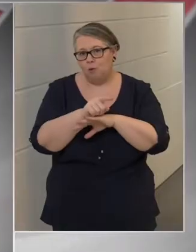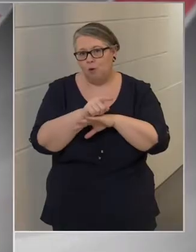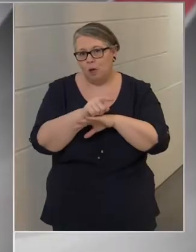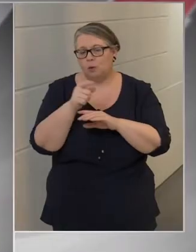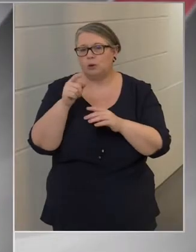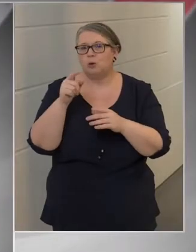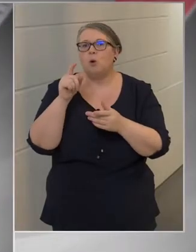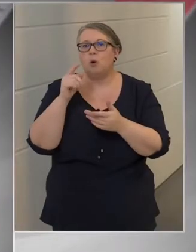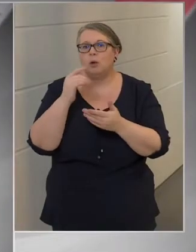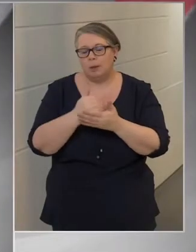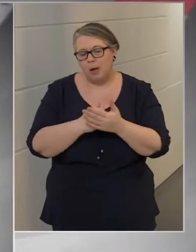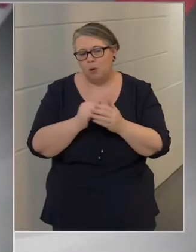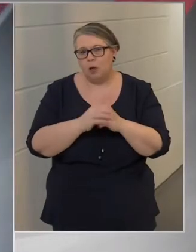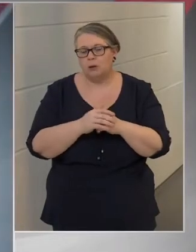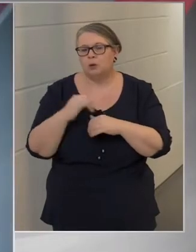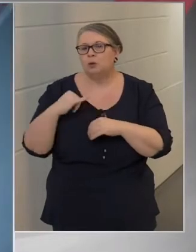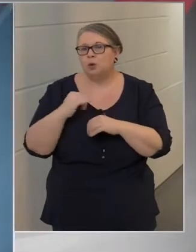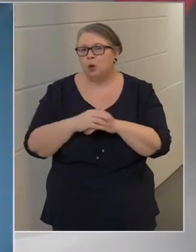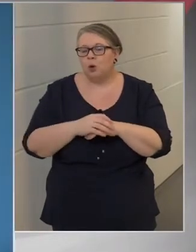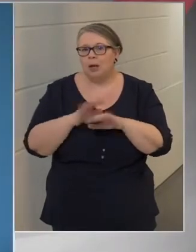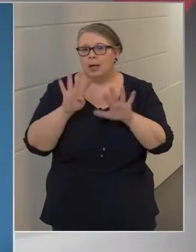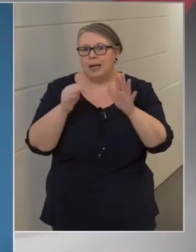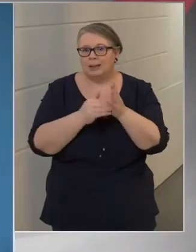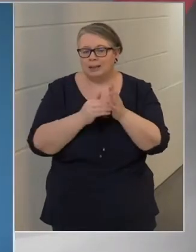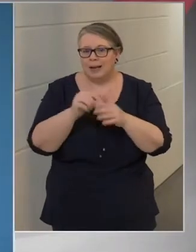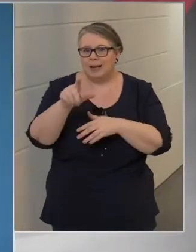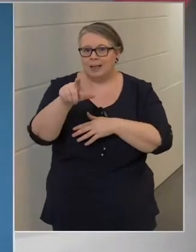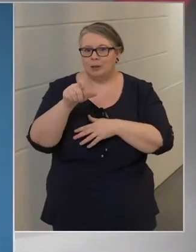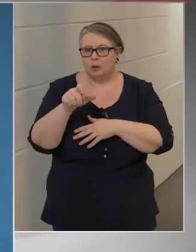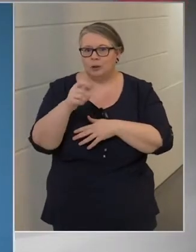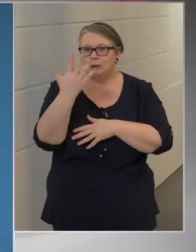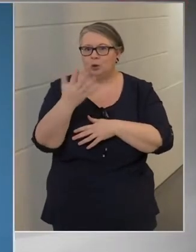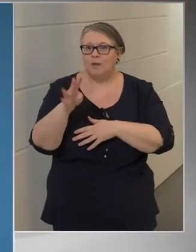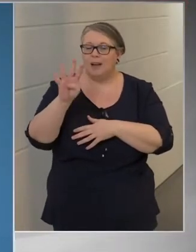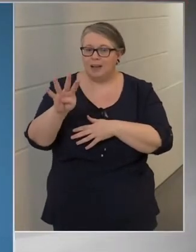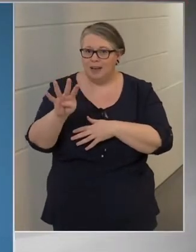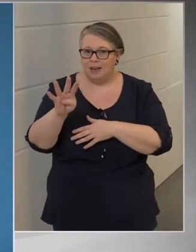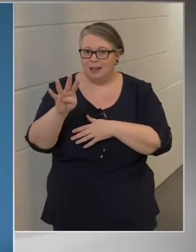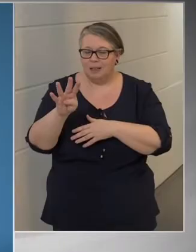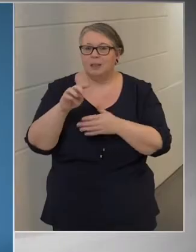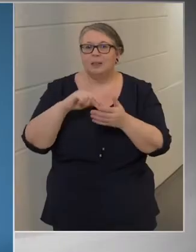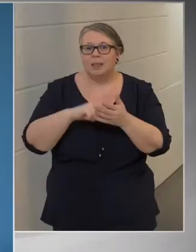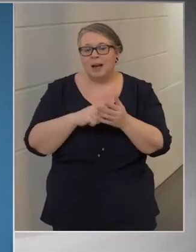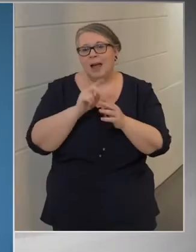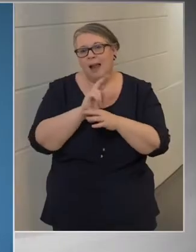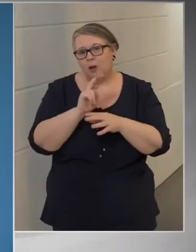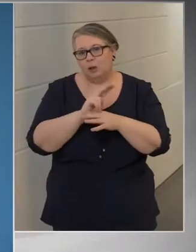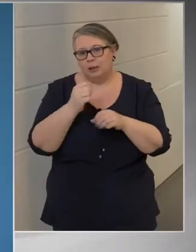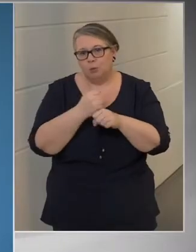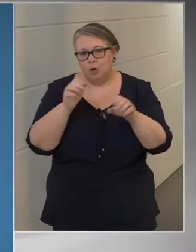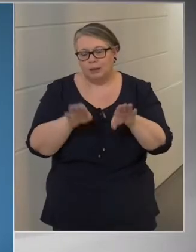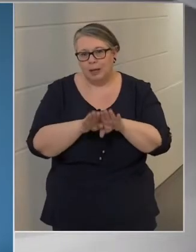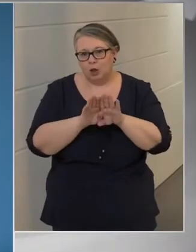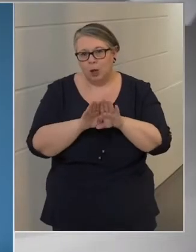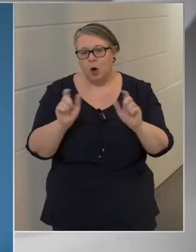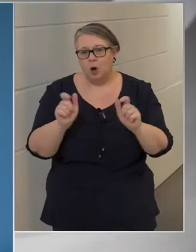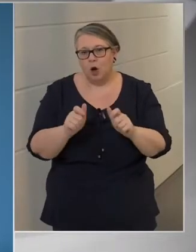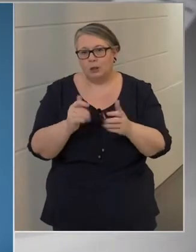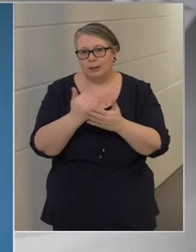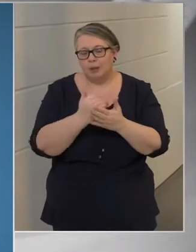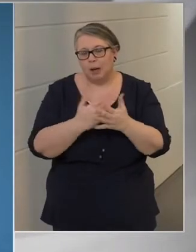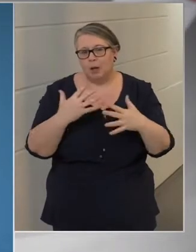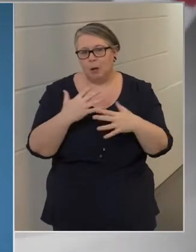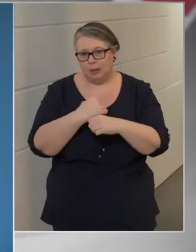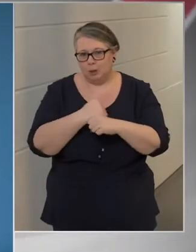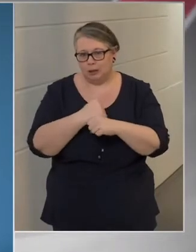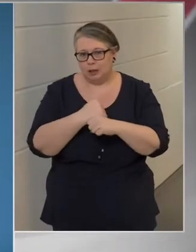rendelkezéseket. Csütörtökön 9254 alkalommal ellenőrizték munkatársaim a karantén szabályainak